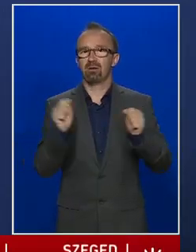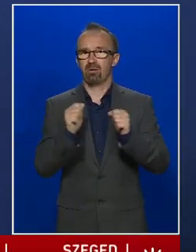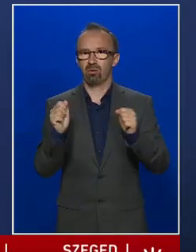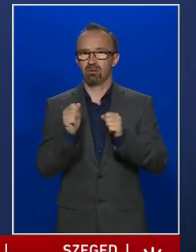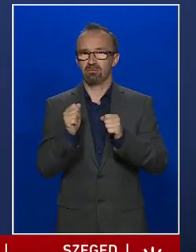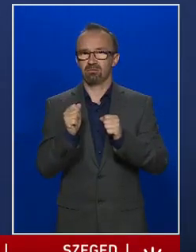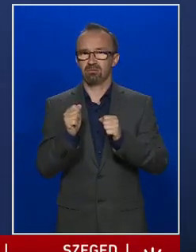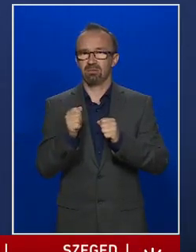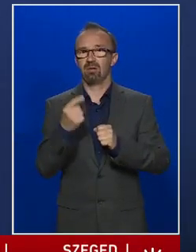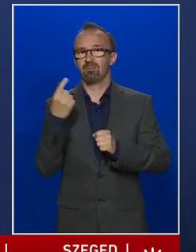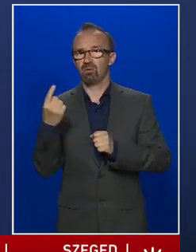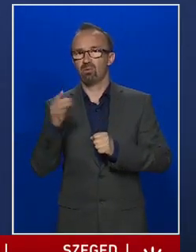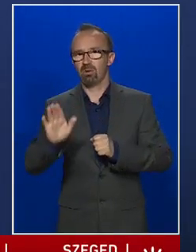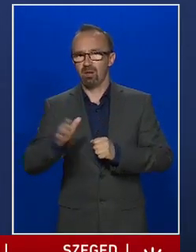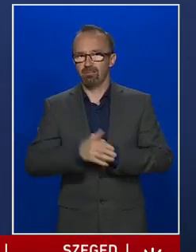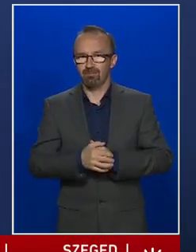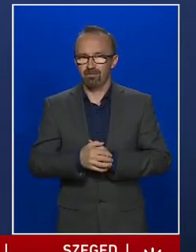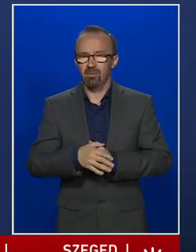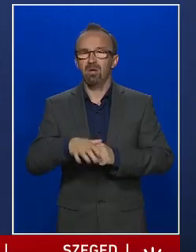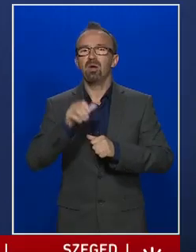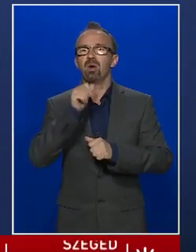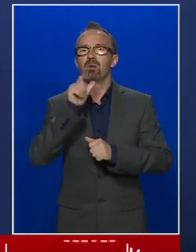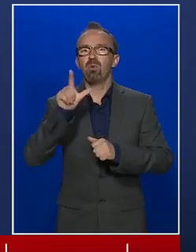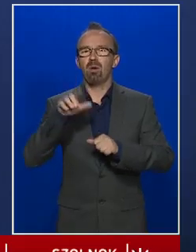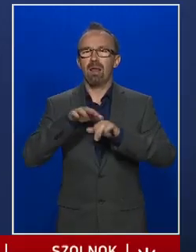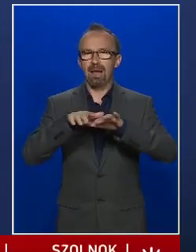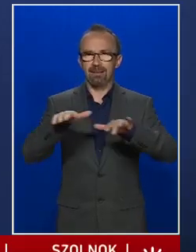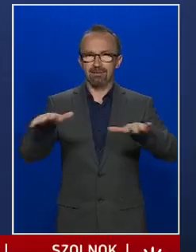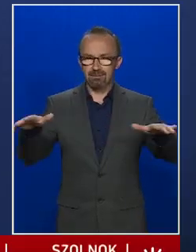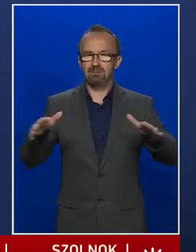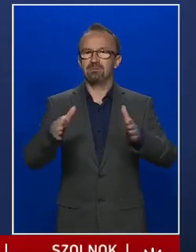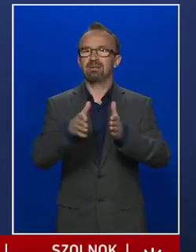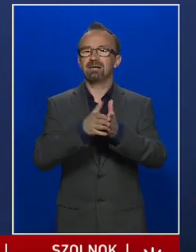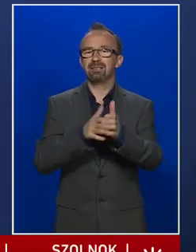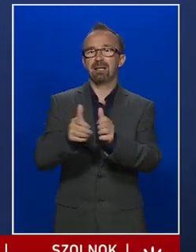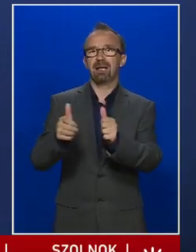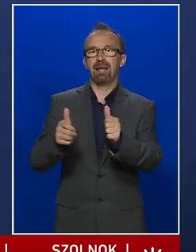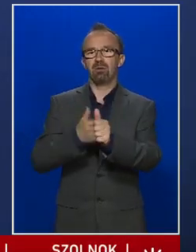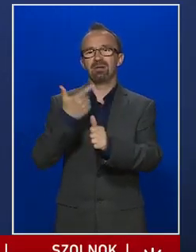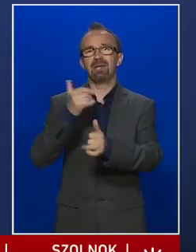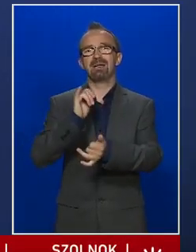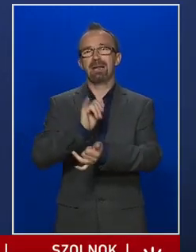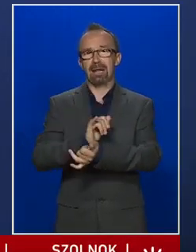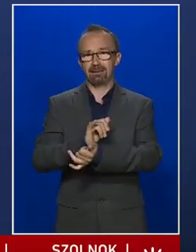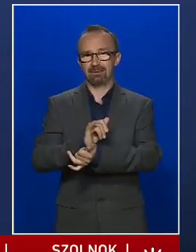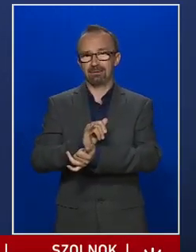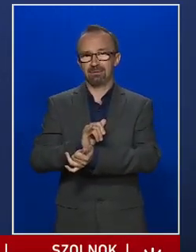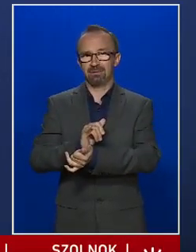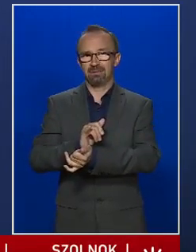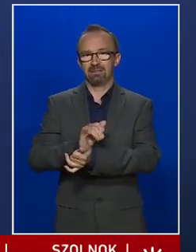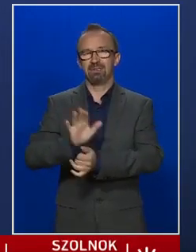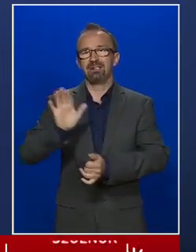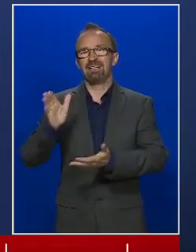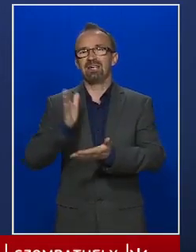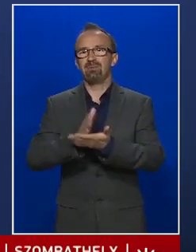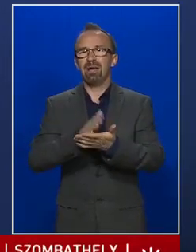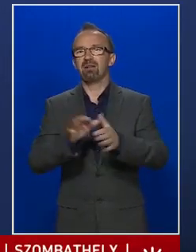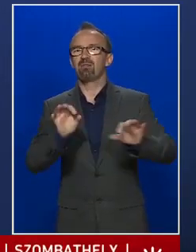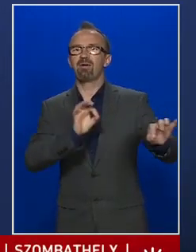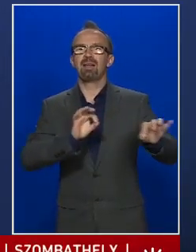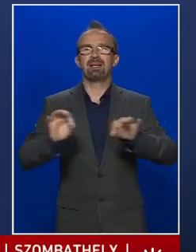magukra, a pollenszórás kezdetét megelőző két hétbe tulajdonképpen nekik már egy